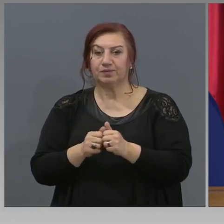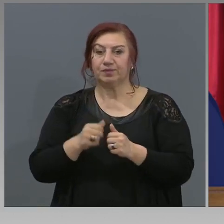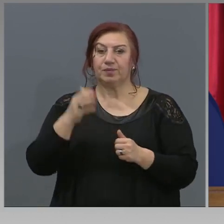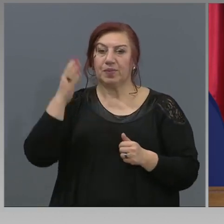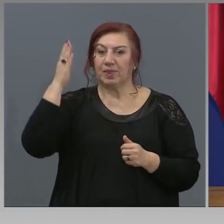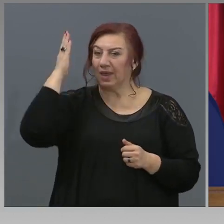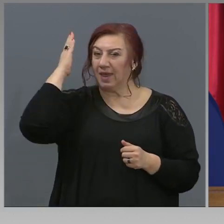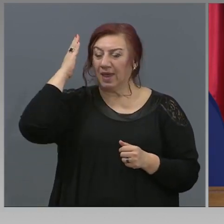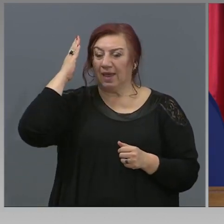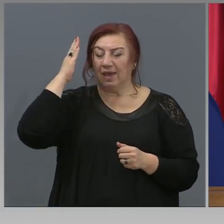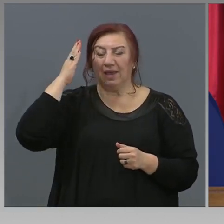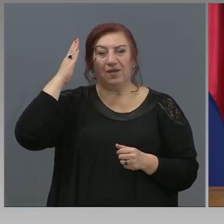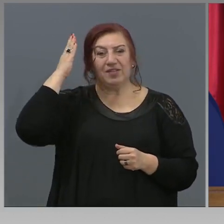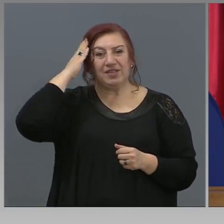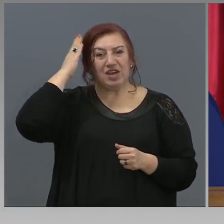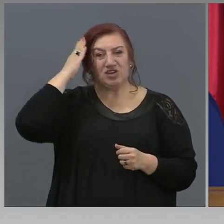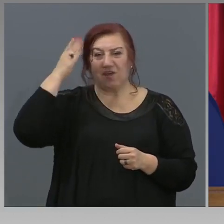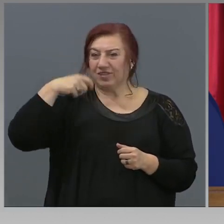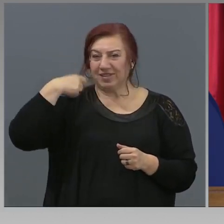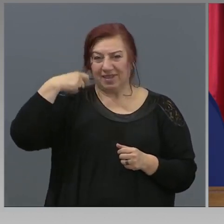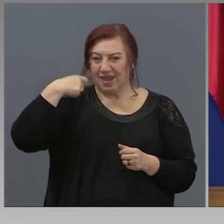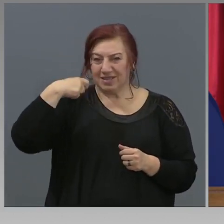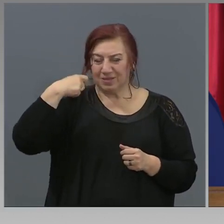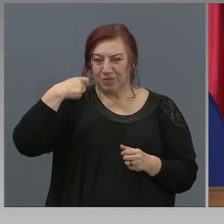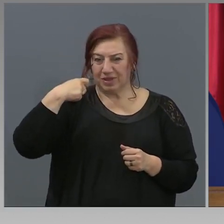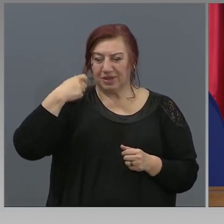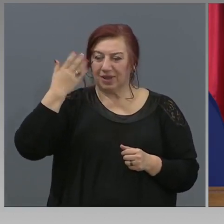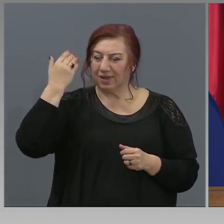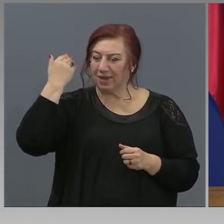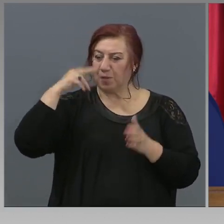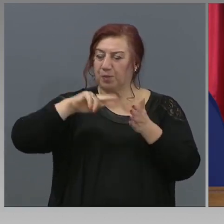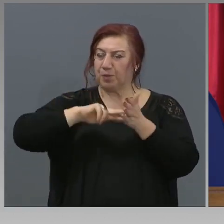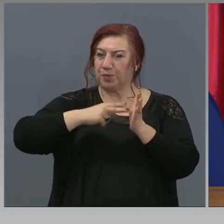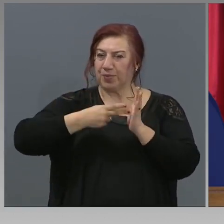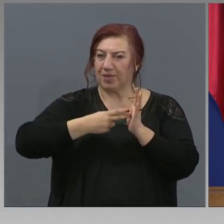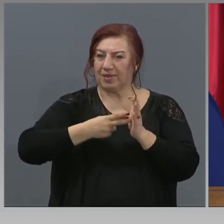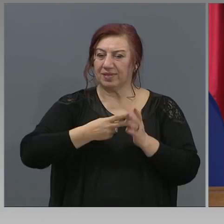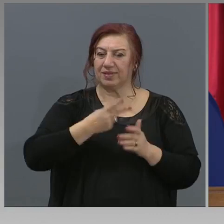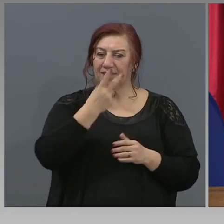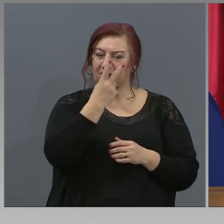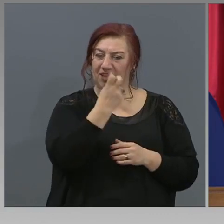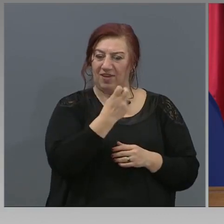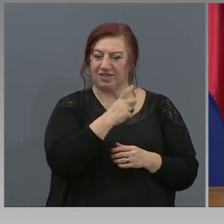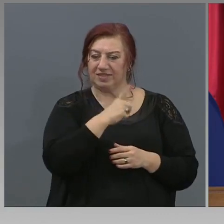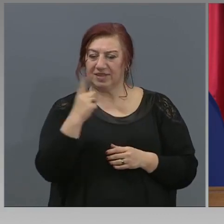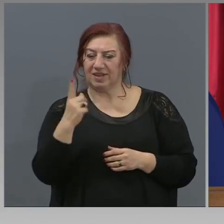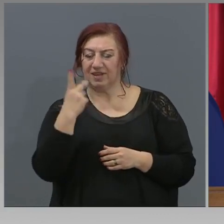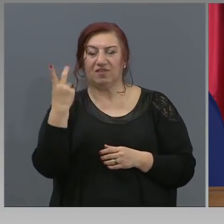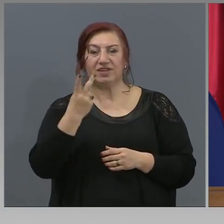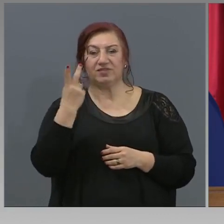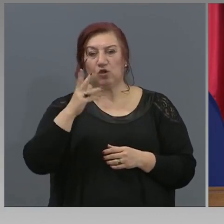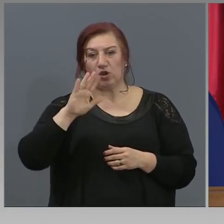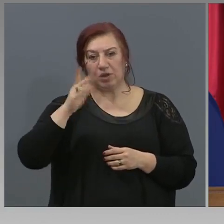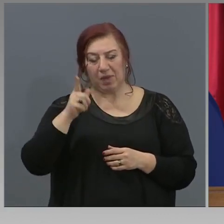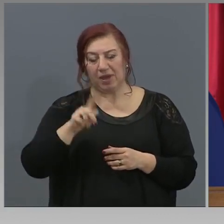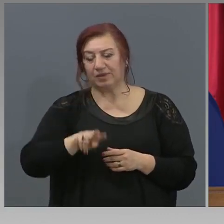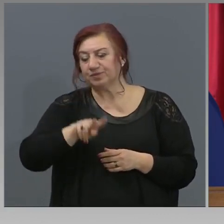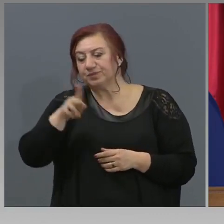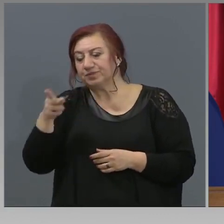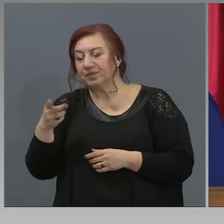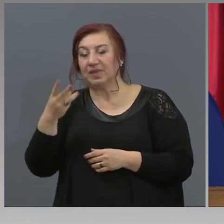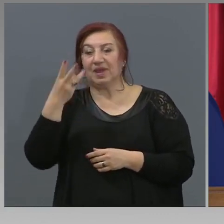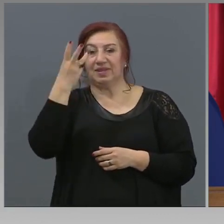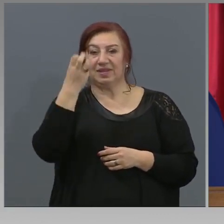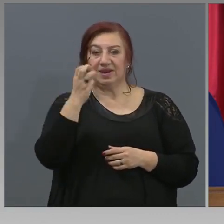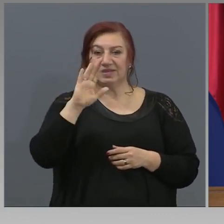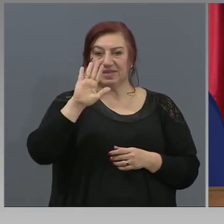Държавните зрелостни изпите, които бяха планирани за 20 и 22 май, да се проведат на 30 май